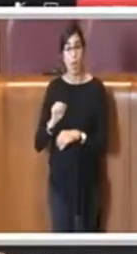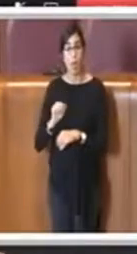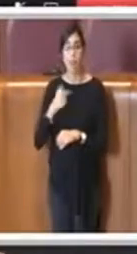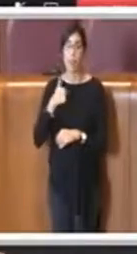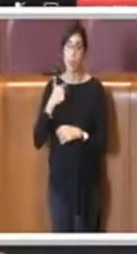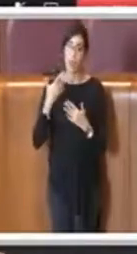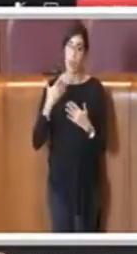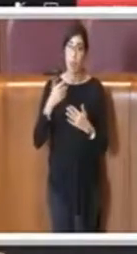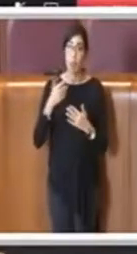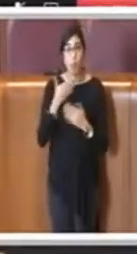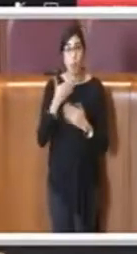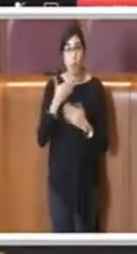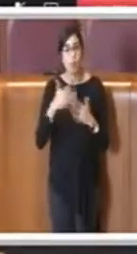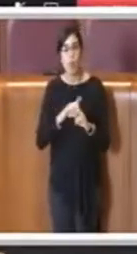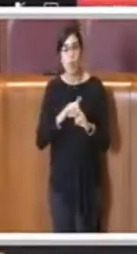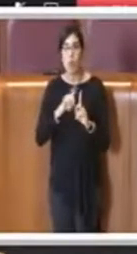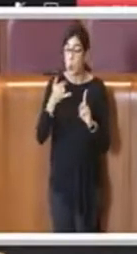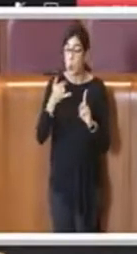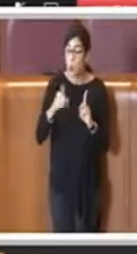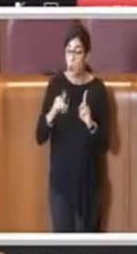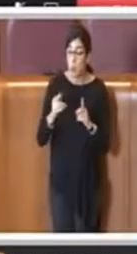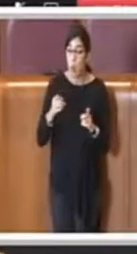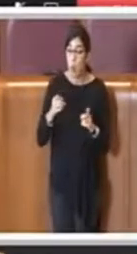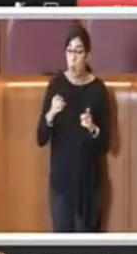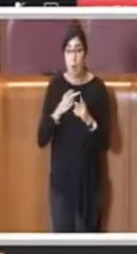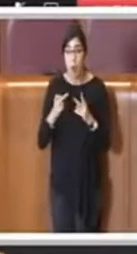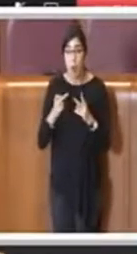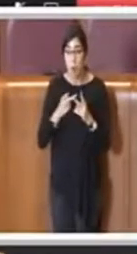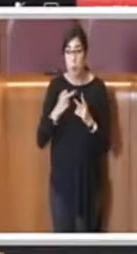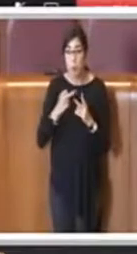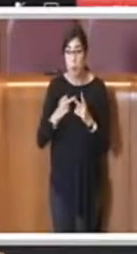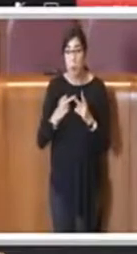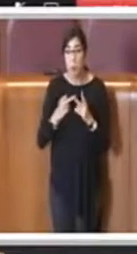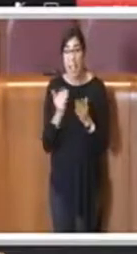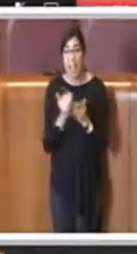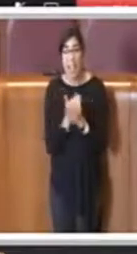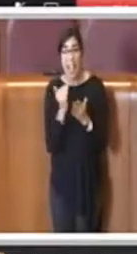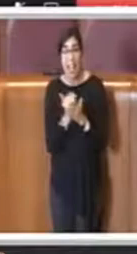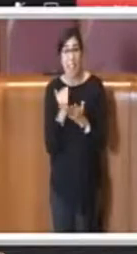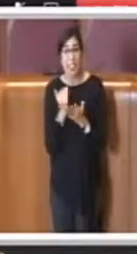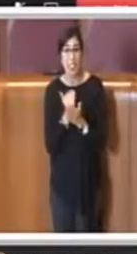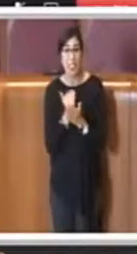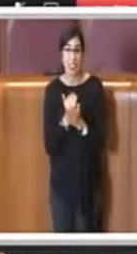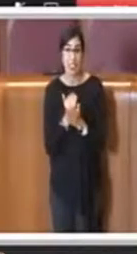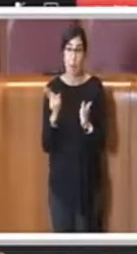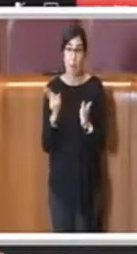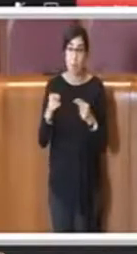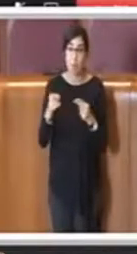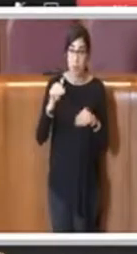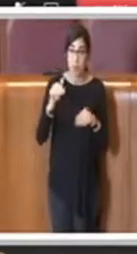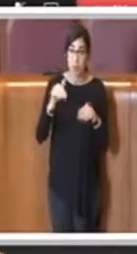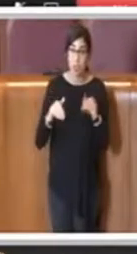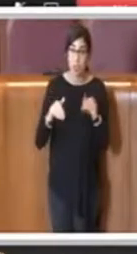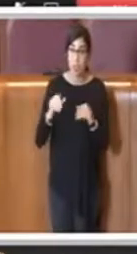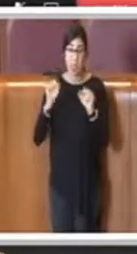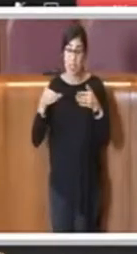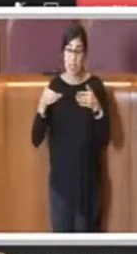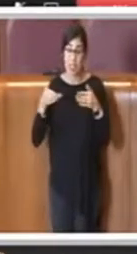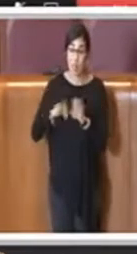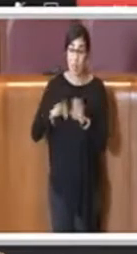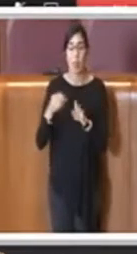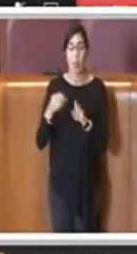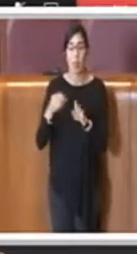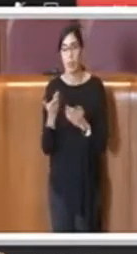di evitare che il DPCM disponesse la chiusura di piscine e palestre,'obiettivo